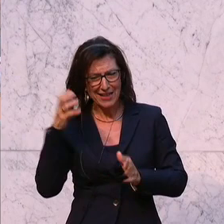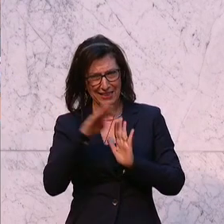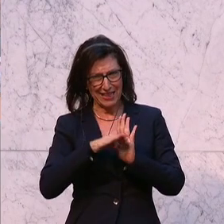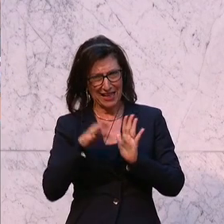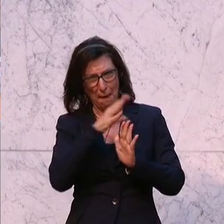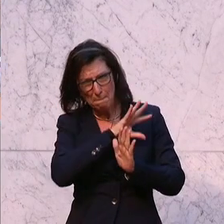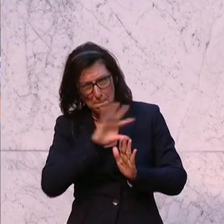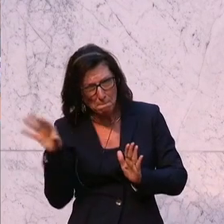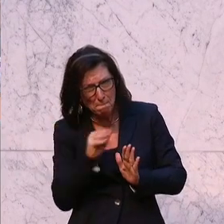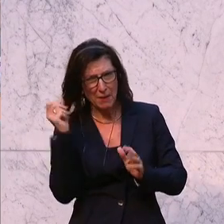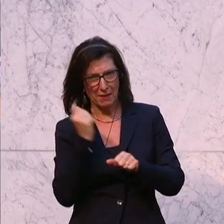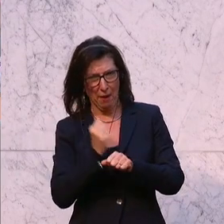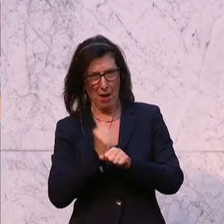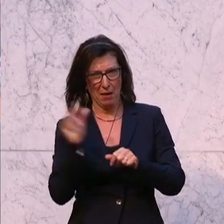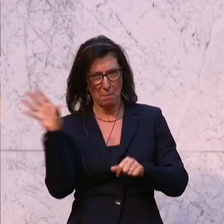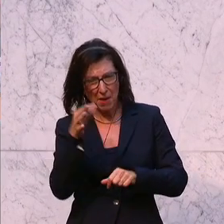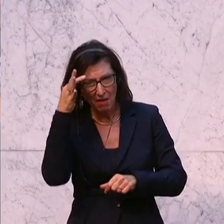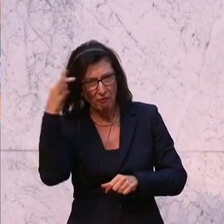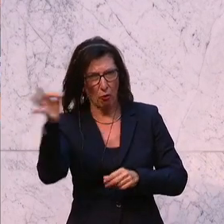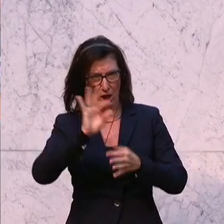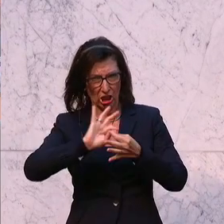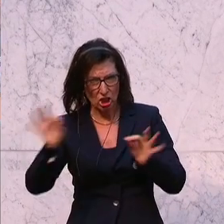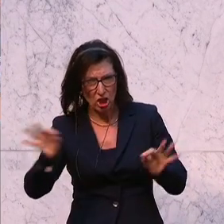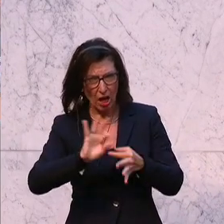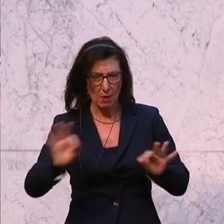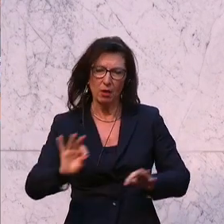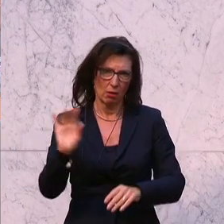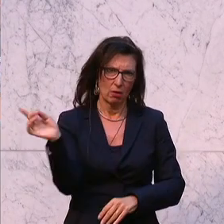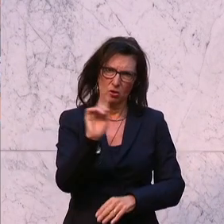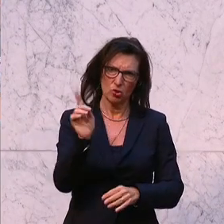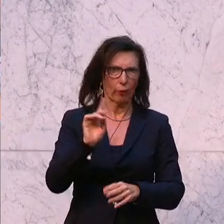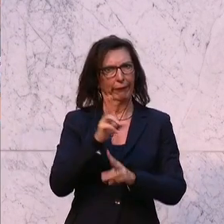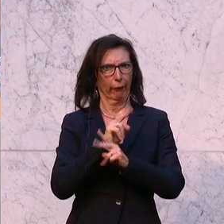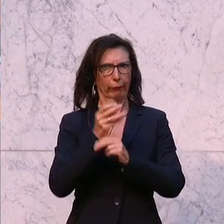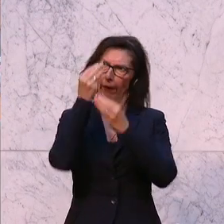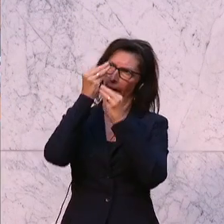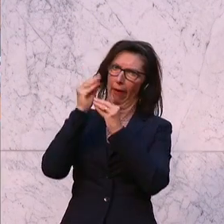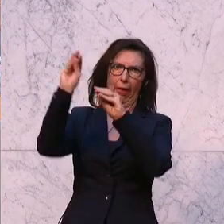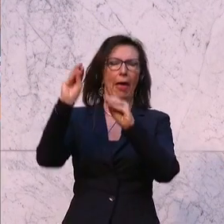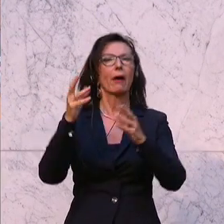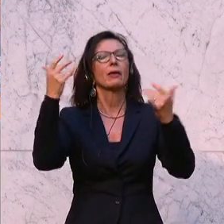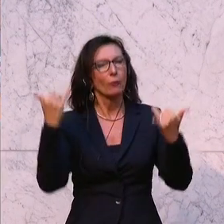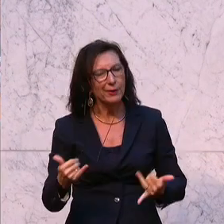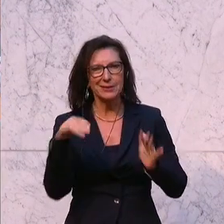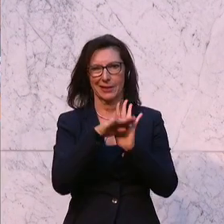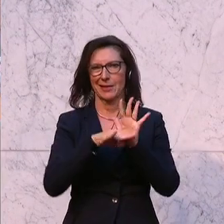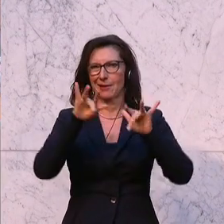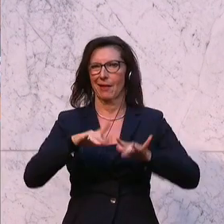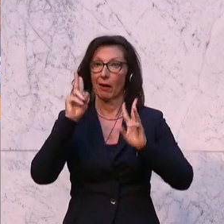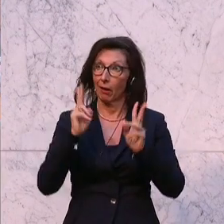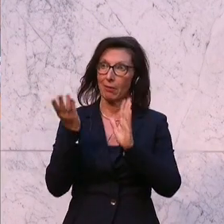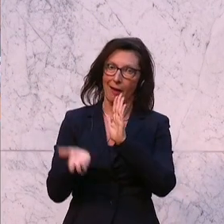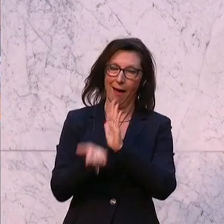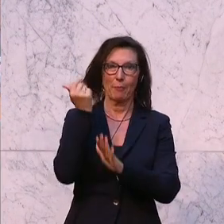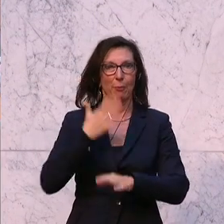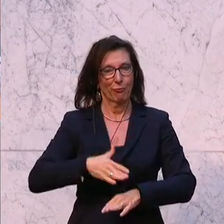Mitverfassung, dass dieser Mensch kein Ehrenzeichen der Republik Österreich haben soll. Diese Möglichkeit schaffen wir jetzt und dementsprechend bin ich froh, dass wir das hier heute